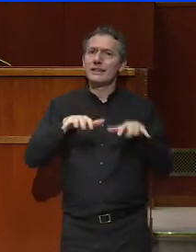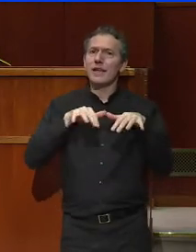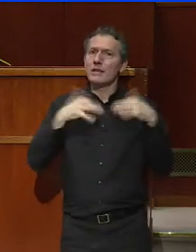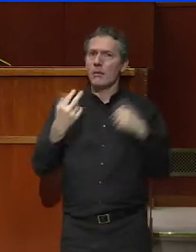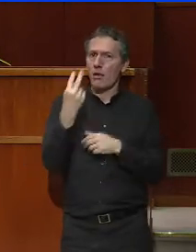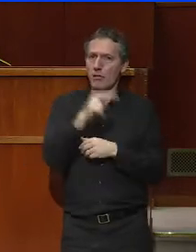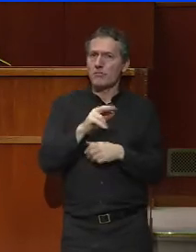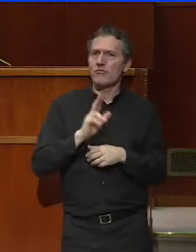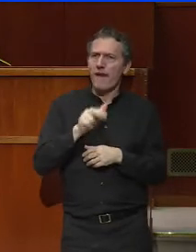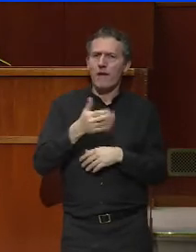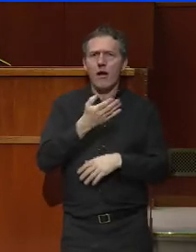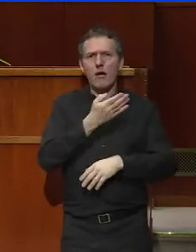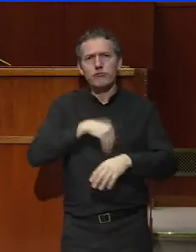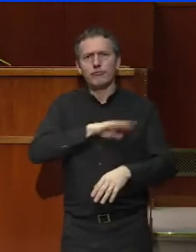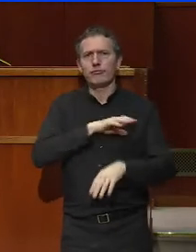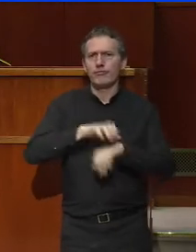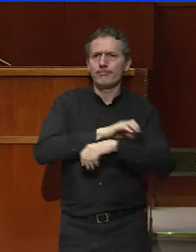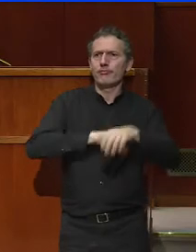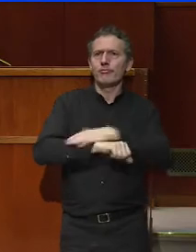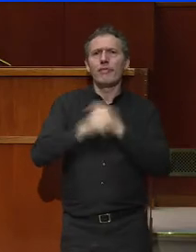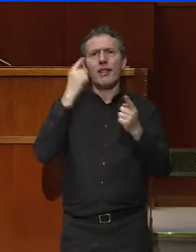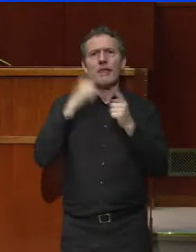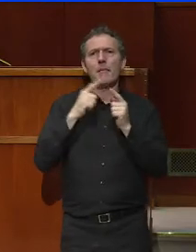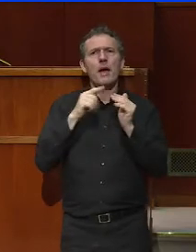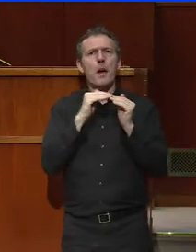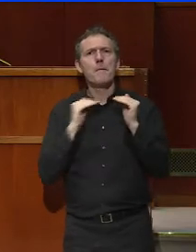continuer à se saisir, de la question des déserts médicaux.